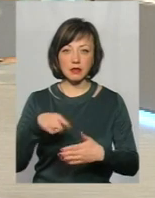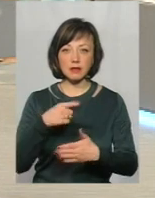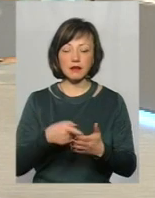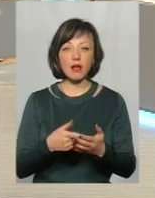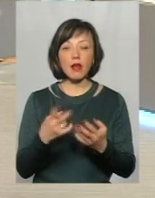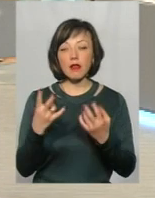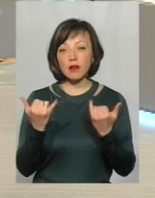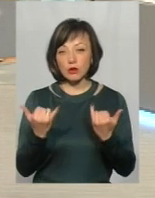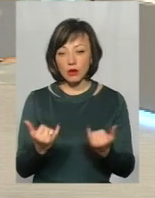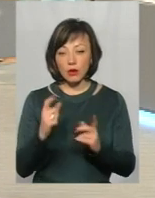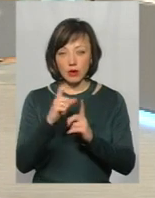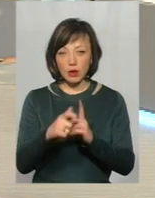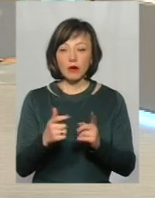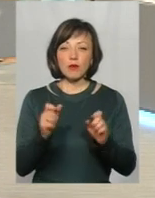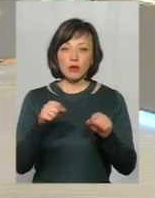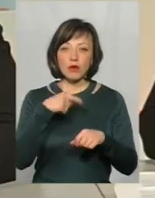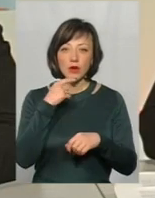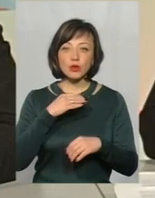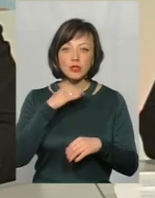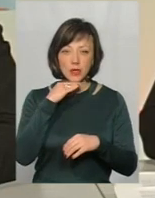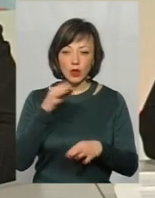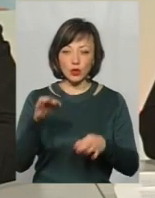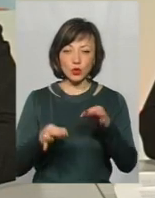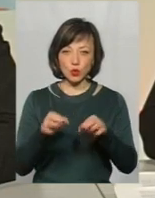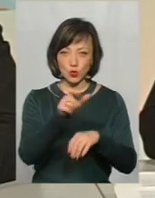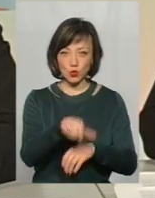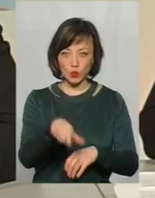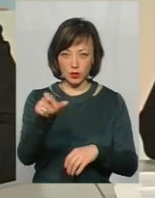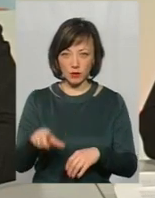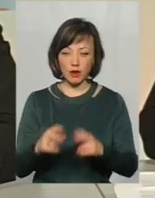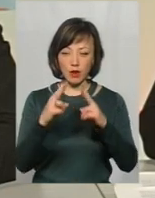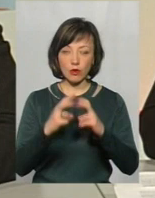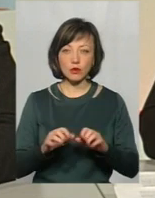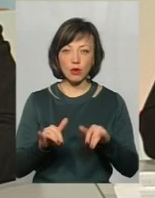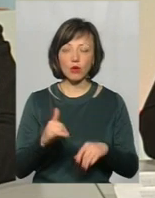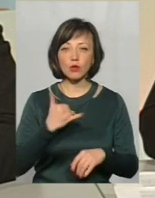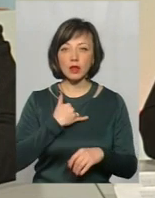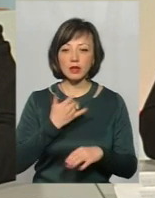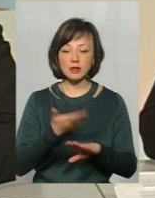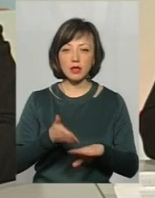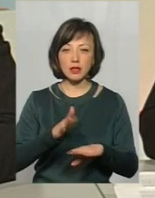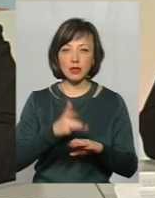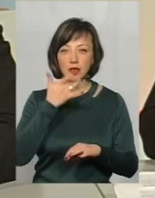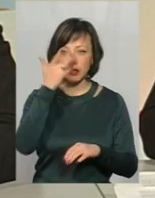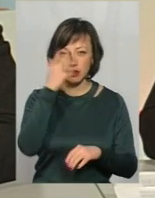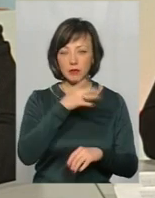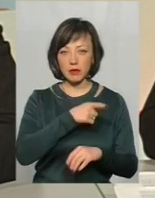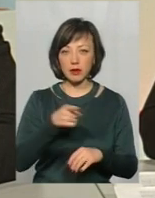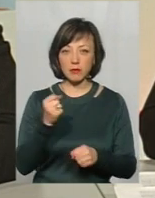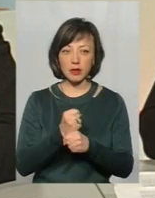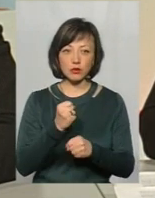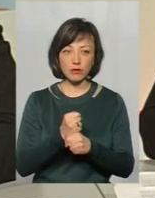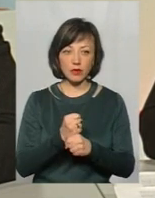достатньо в нас кількість суддів для розгляду справ. У нас досить був складний такий літній період, коли ми фактично працювали